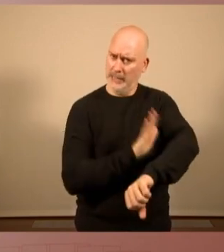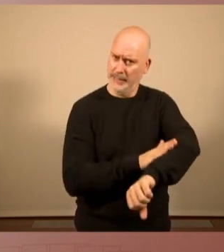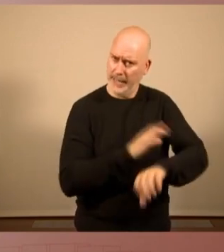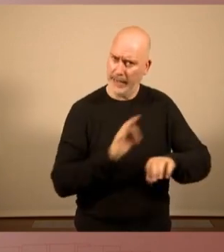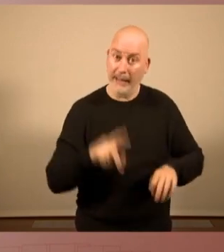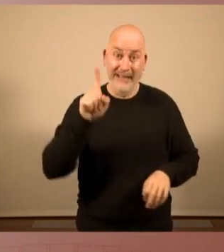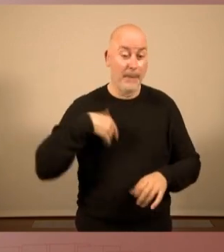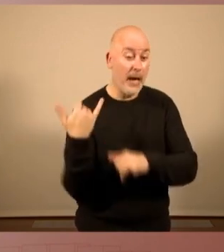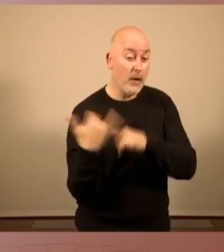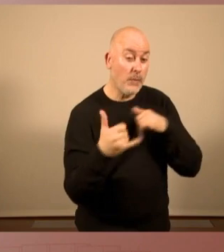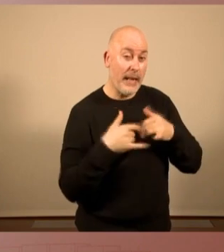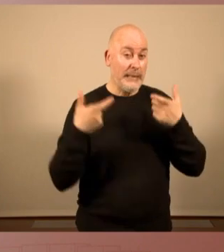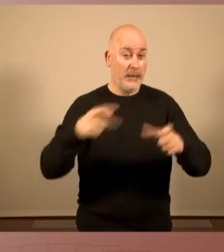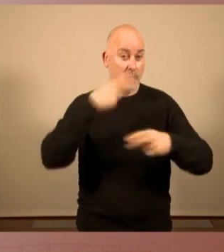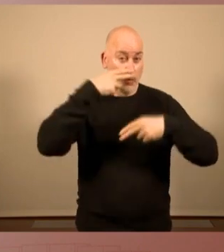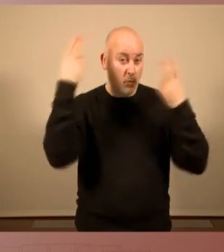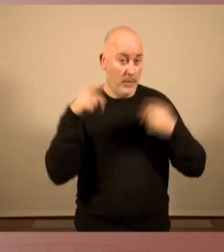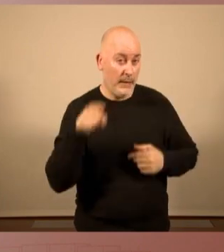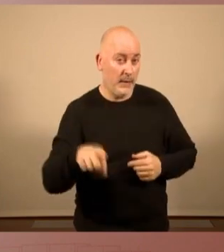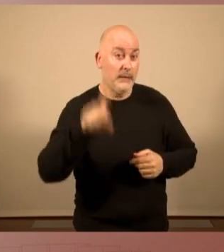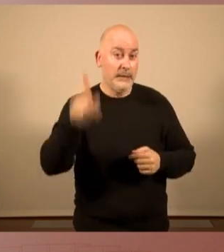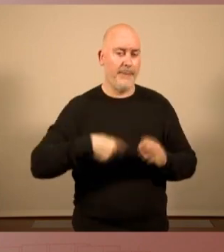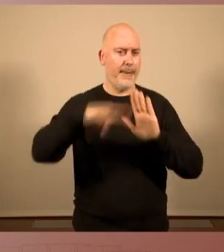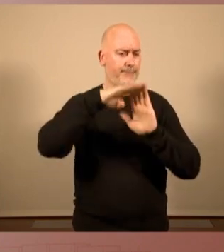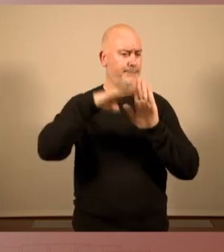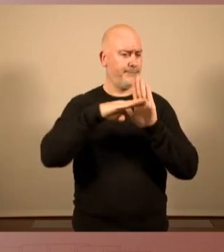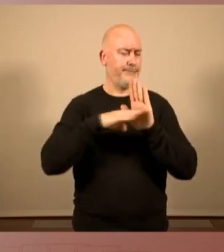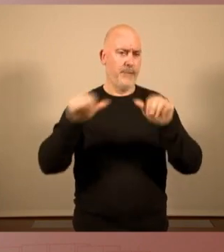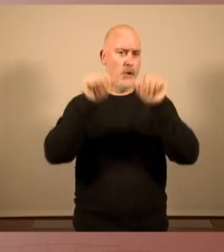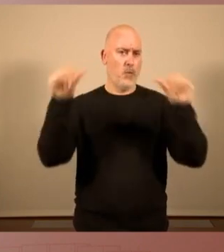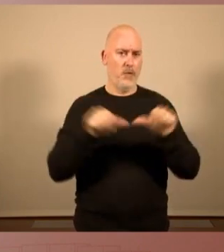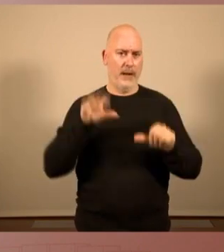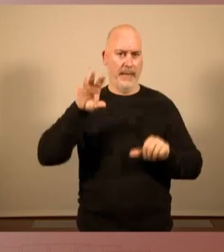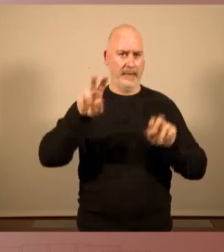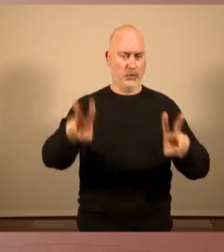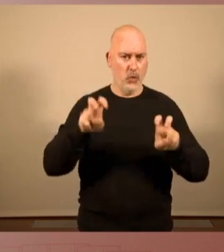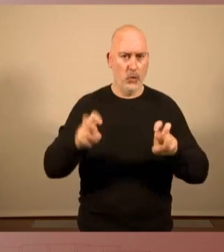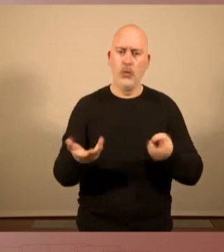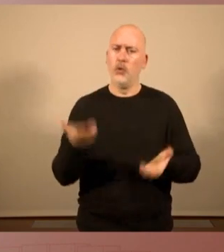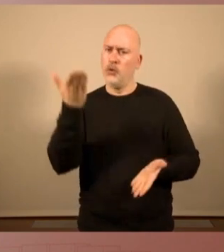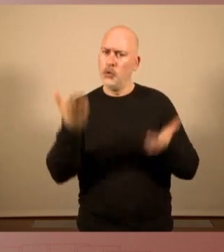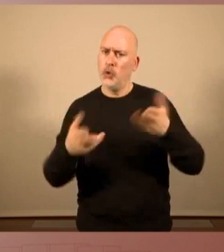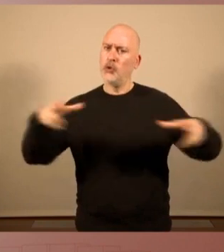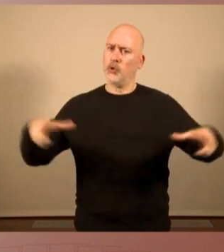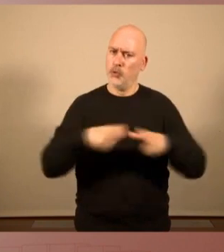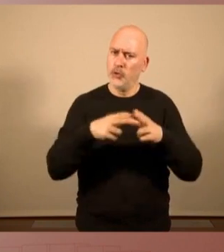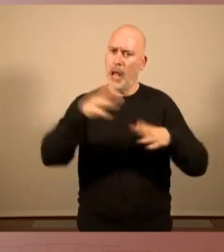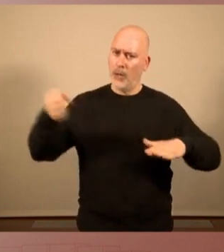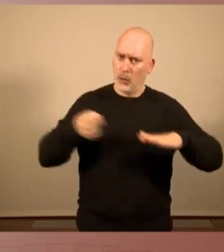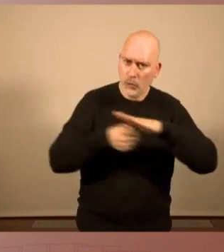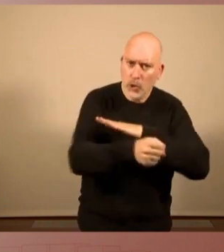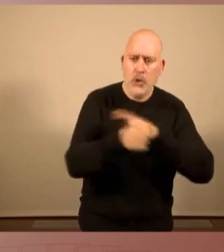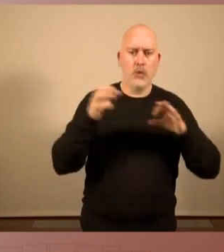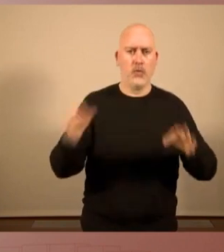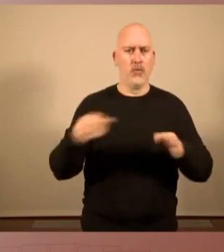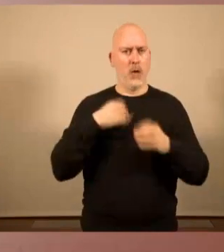sector públic, que cal construir les bases d'un nou model de país, just, més social, més inclusiu, més ecologista, més